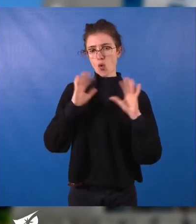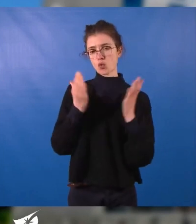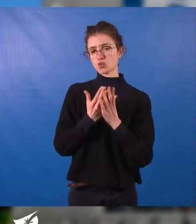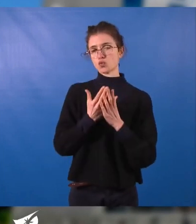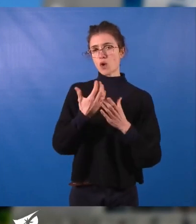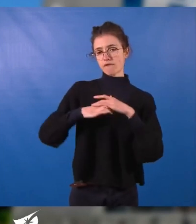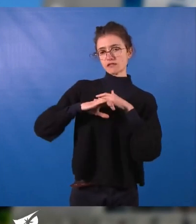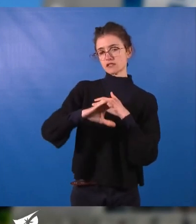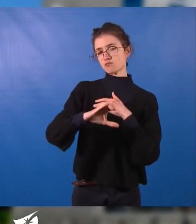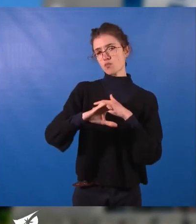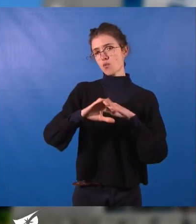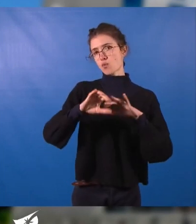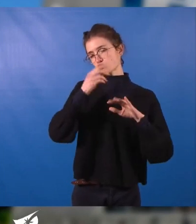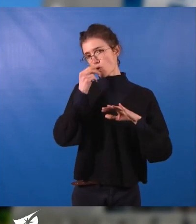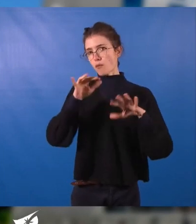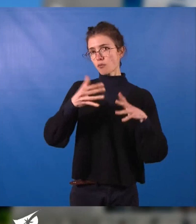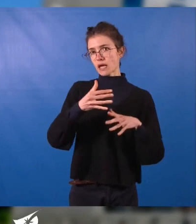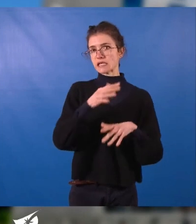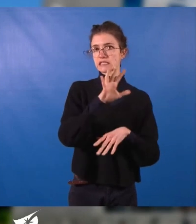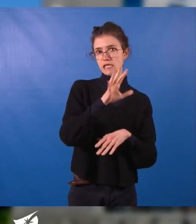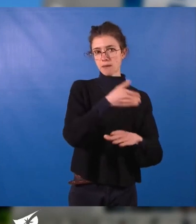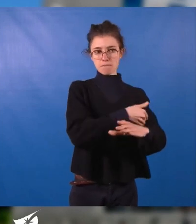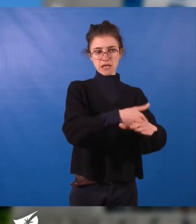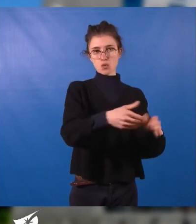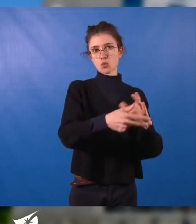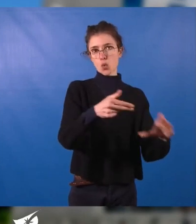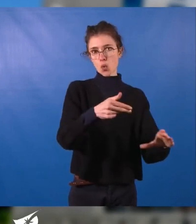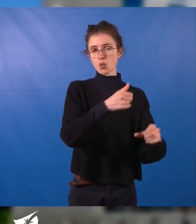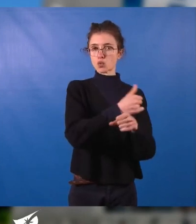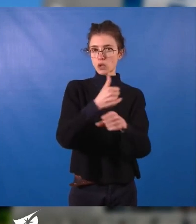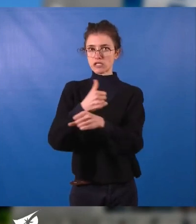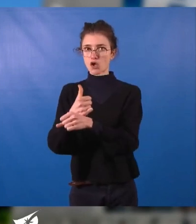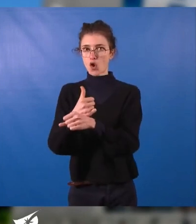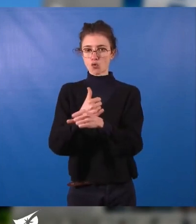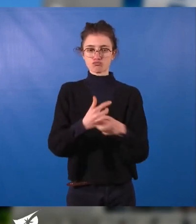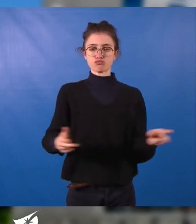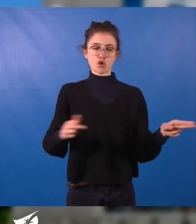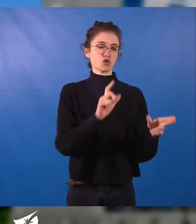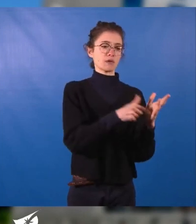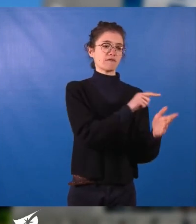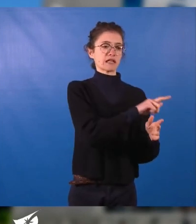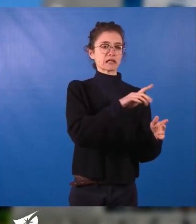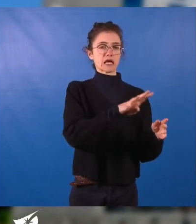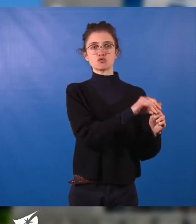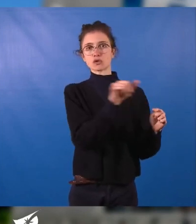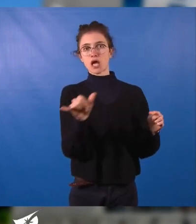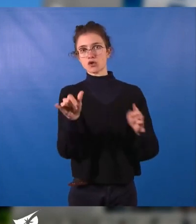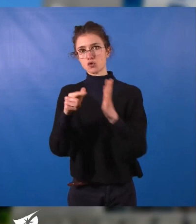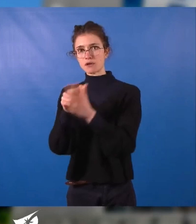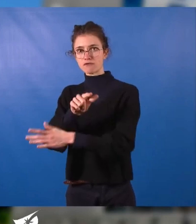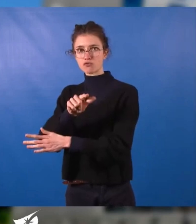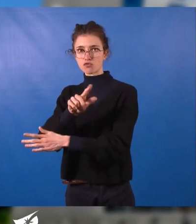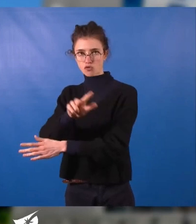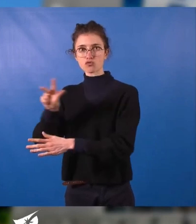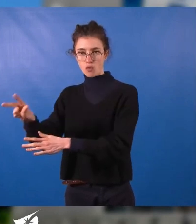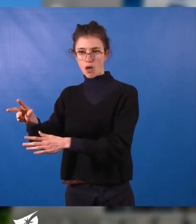5 millions d'euros tous les ans entre 2024 et 2033, seront financés par des subventions et par la taxe GEMAPI.